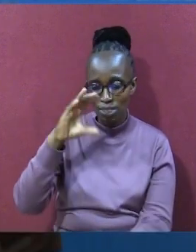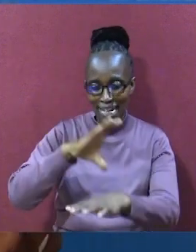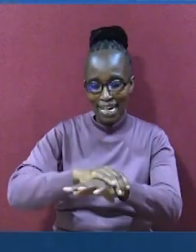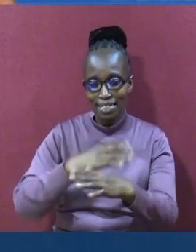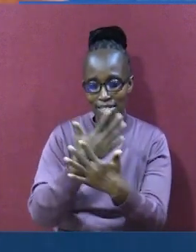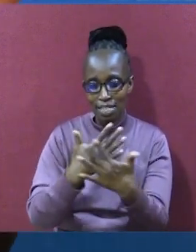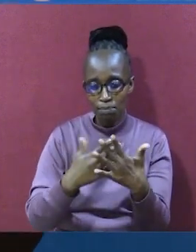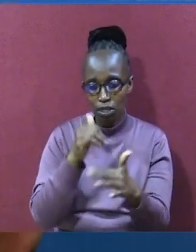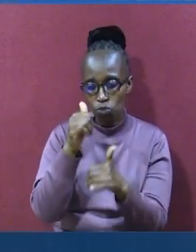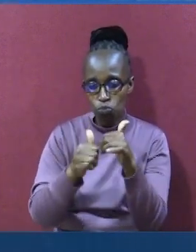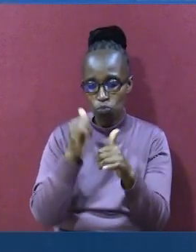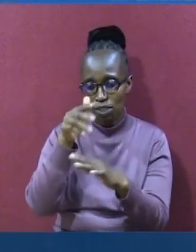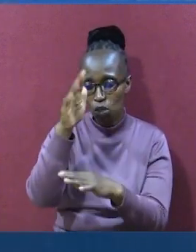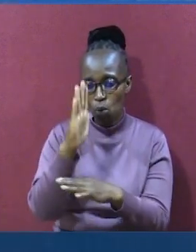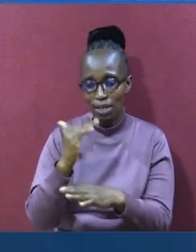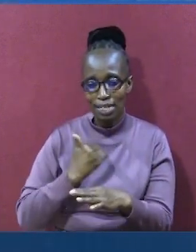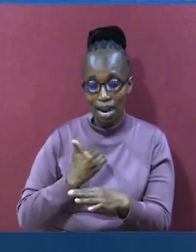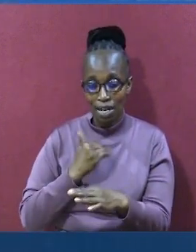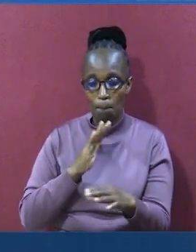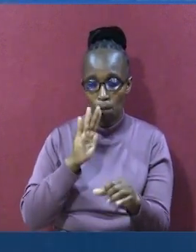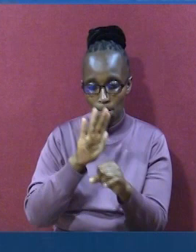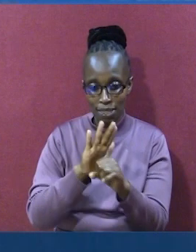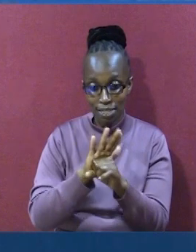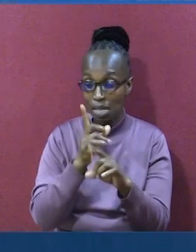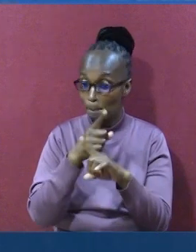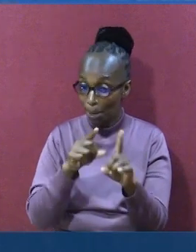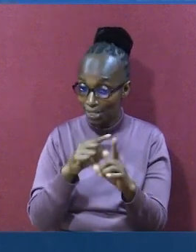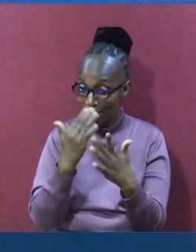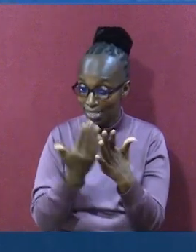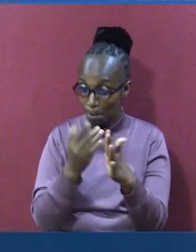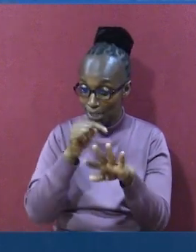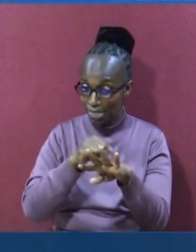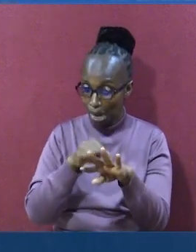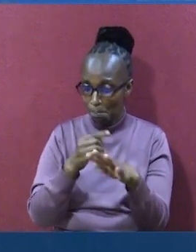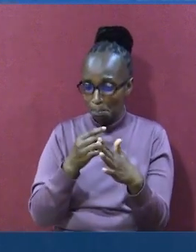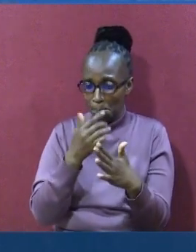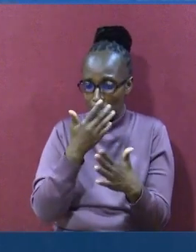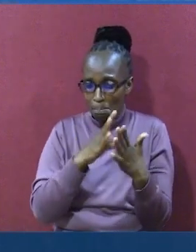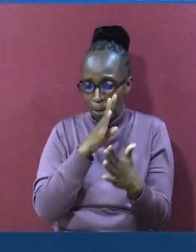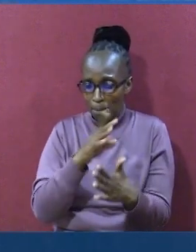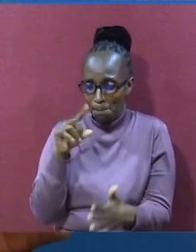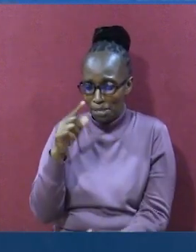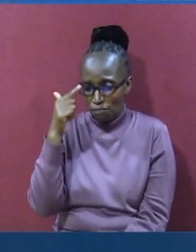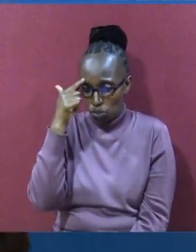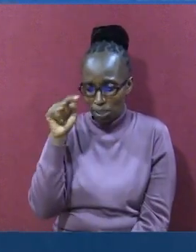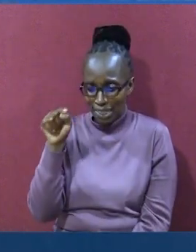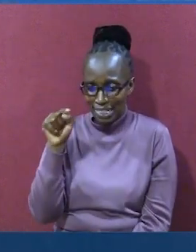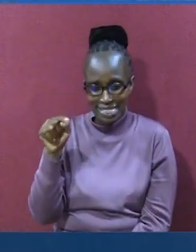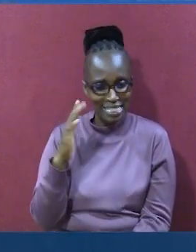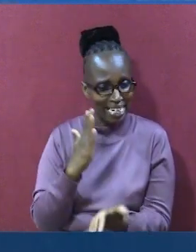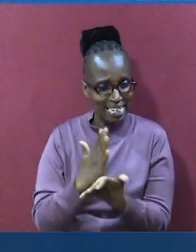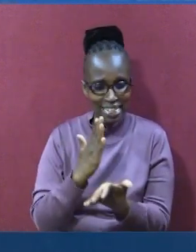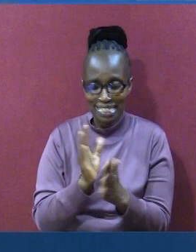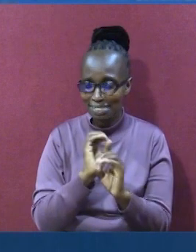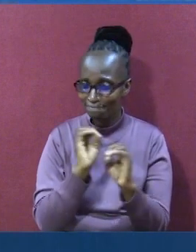something that God had promised. But sometimes alikuja kuwona it's like this is not a reality.